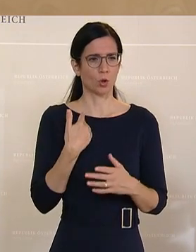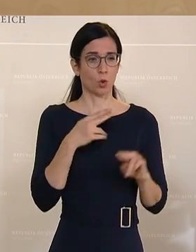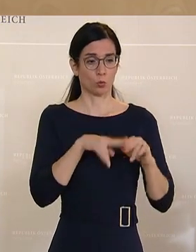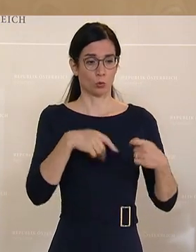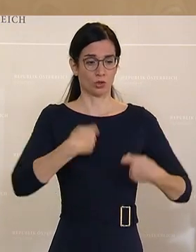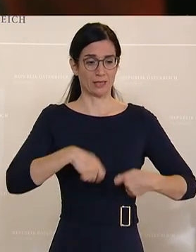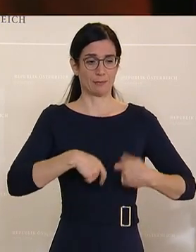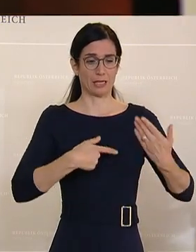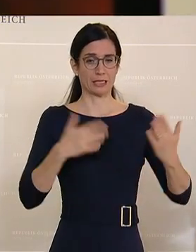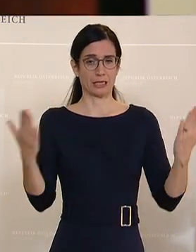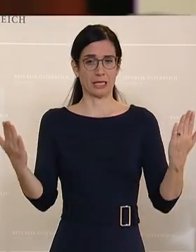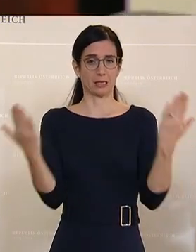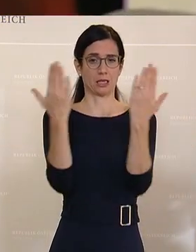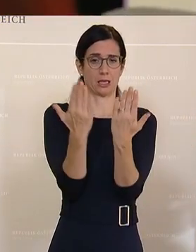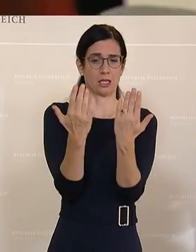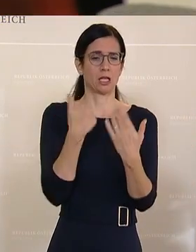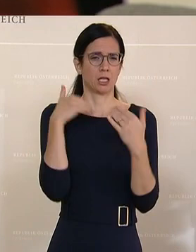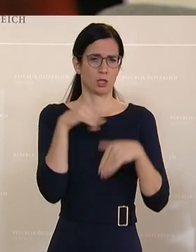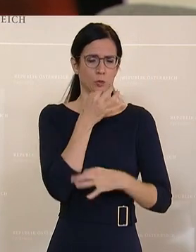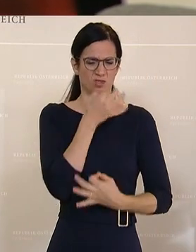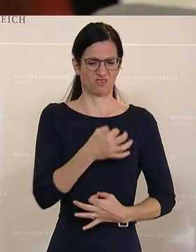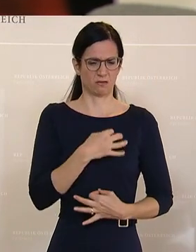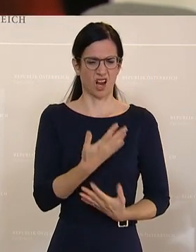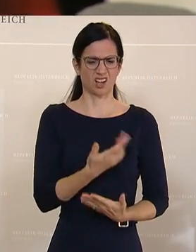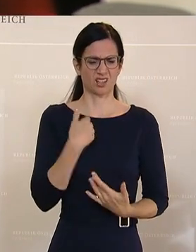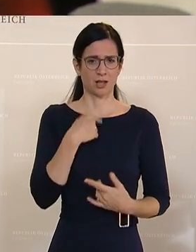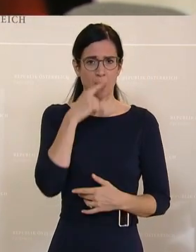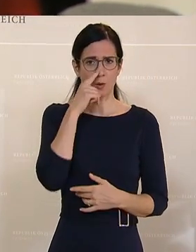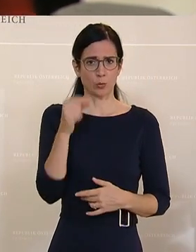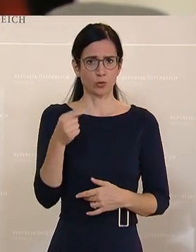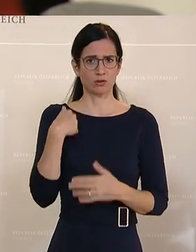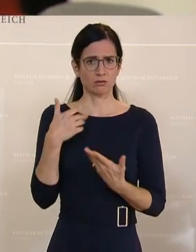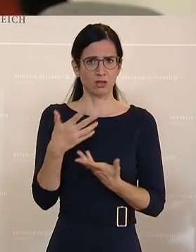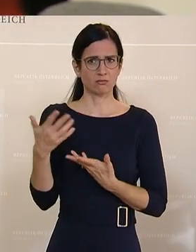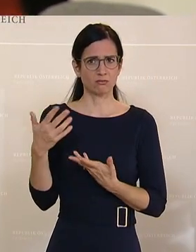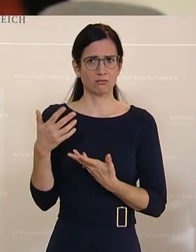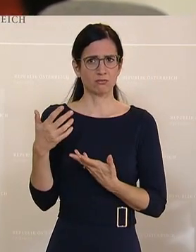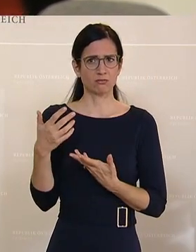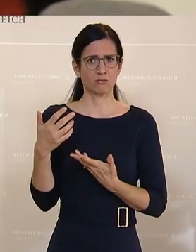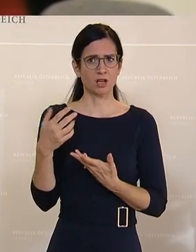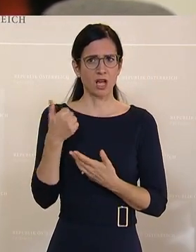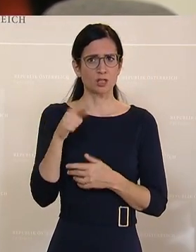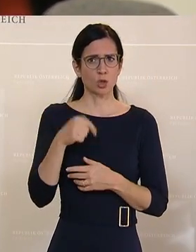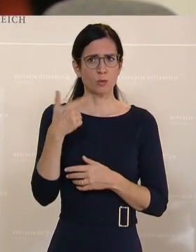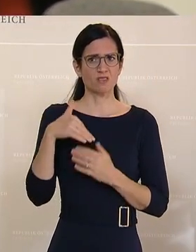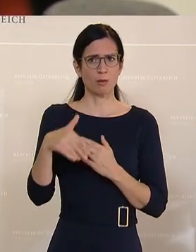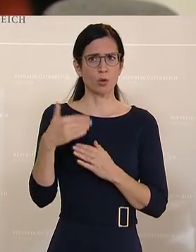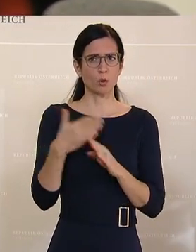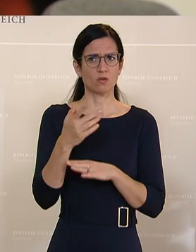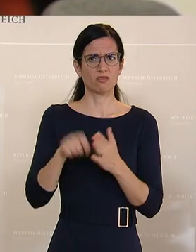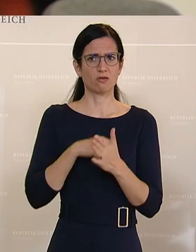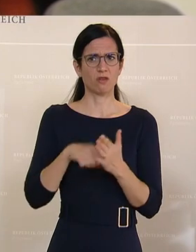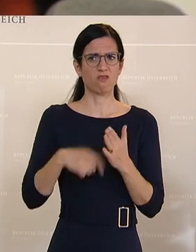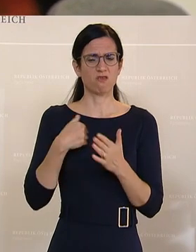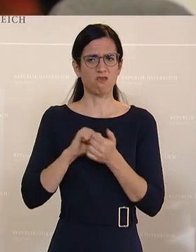Herrn Bundespräsidenten gegenüberstellt, dann stelle ich mir schon die Frage, warum haben Sie diesen Mann noch einmal kandidiert? Warum haben Sie mir 1,2 Millionen Euro für den Wahlkampf gegeben?